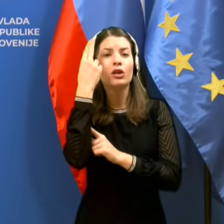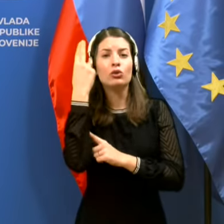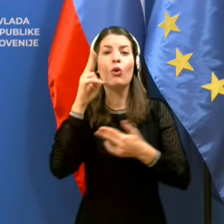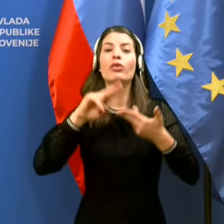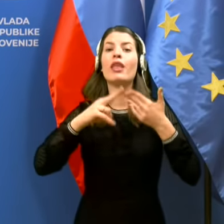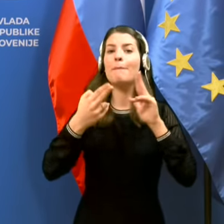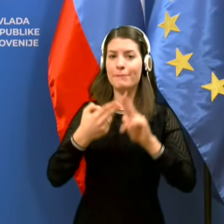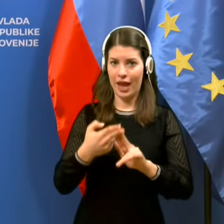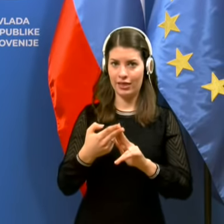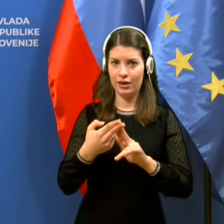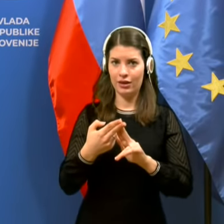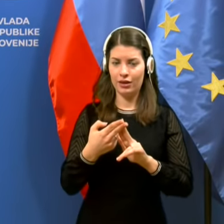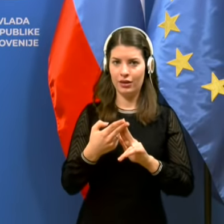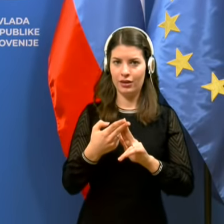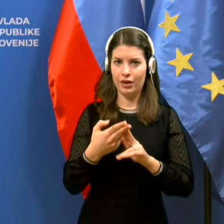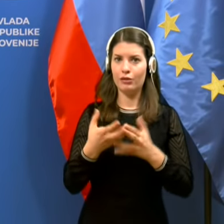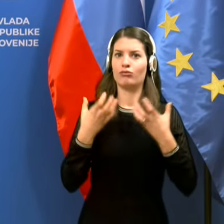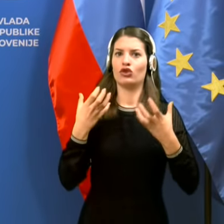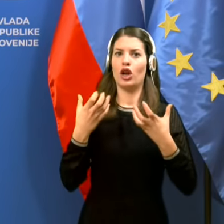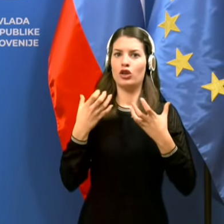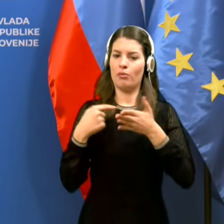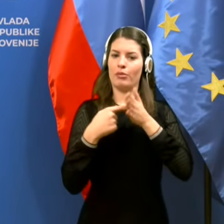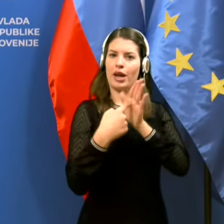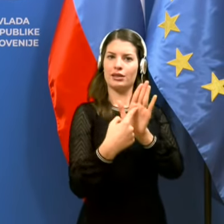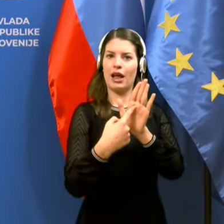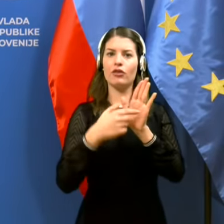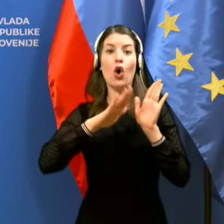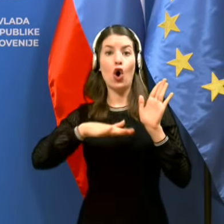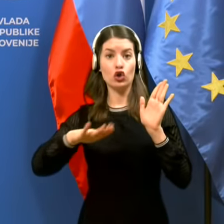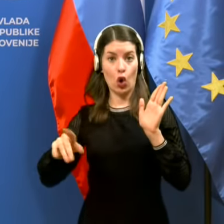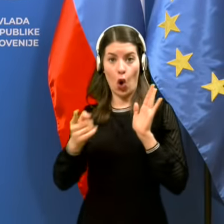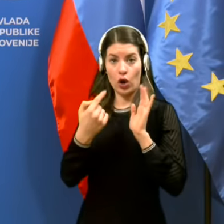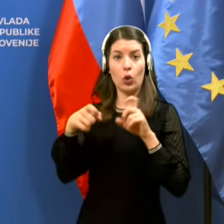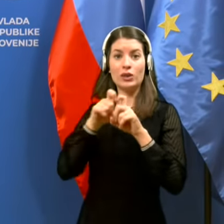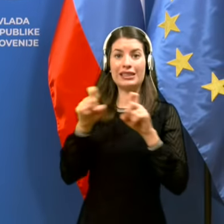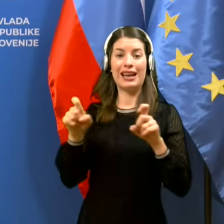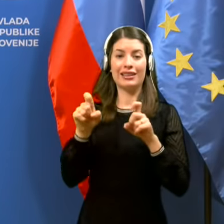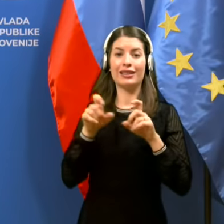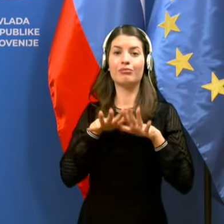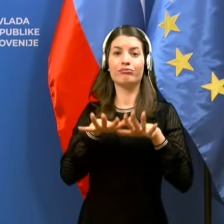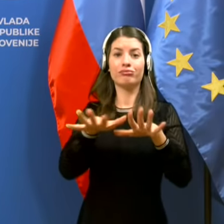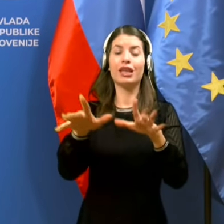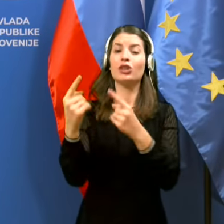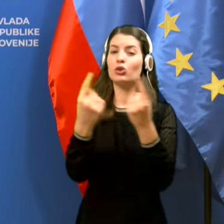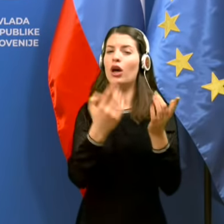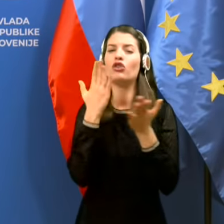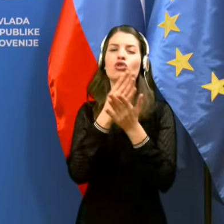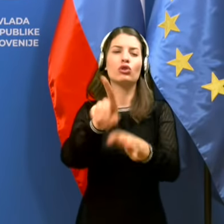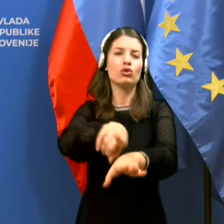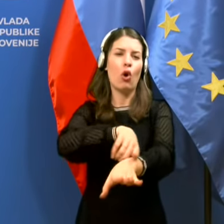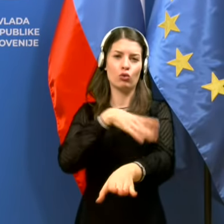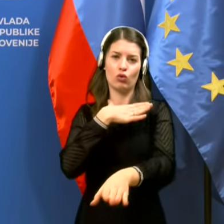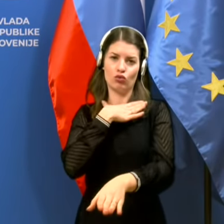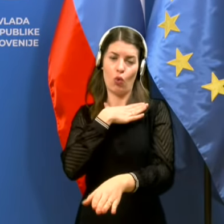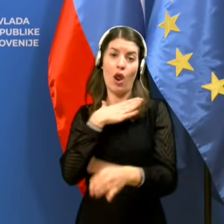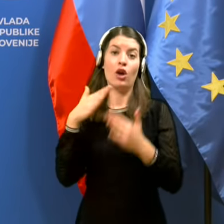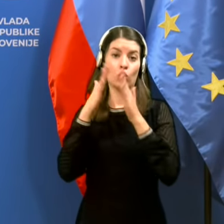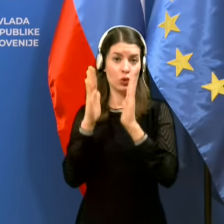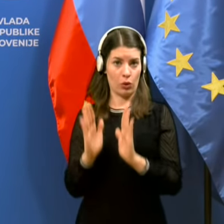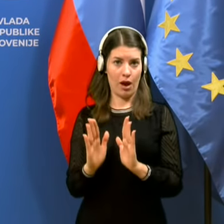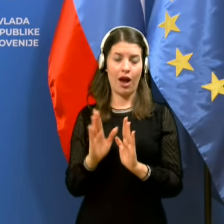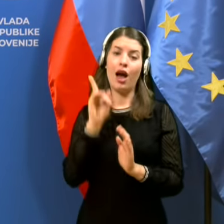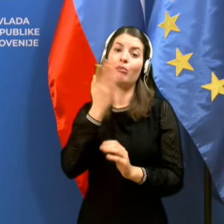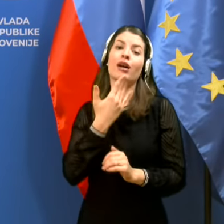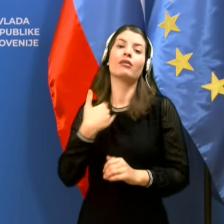vsem izrečenim besedam postavi obraze otrok, ki se zaradi epidemioloških razmer že del časa šole doma. Vendar, naša dožnost